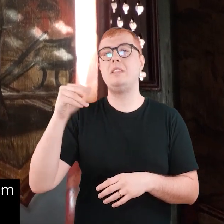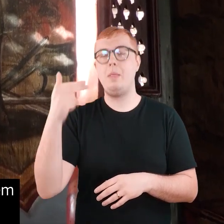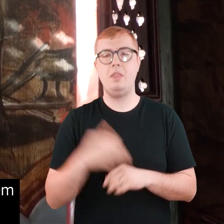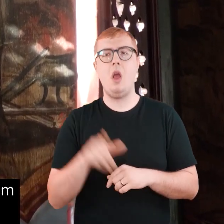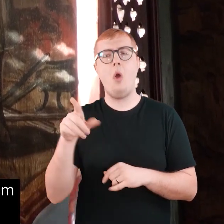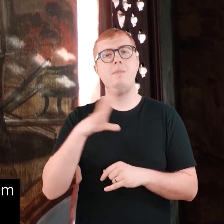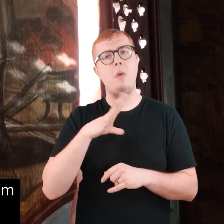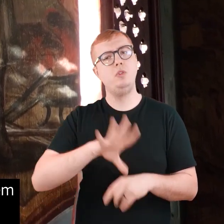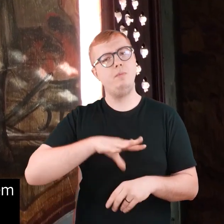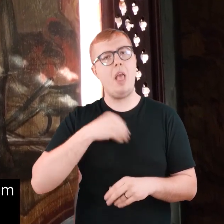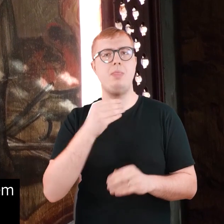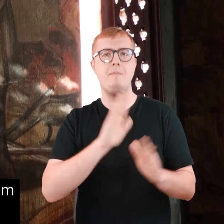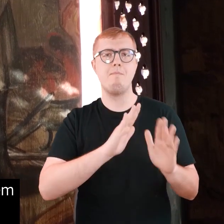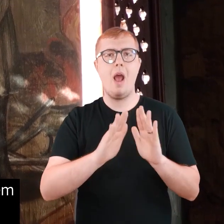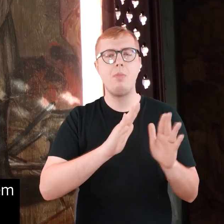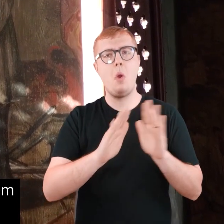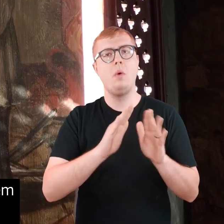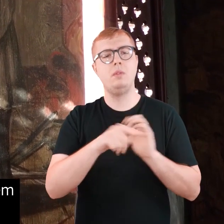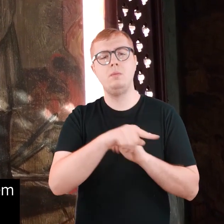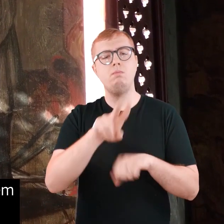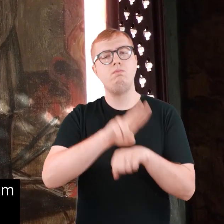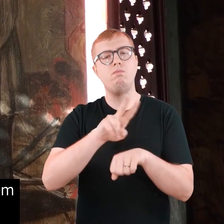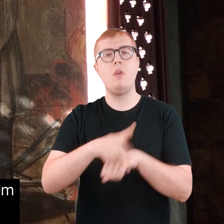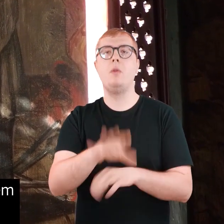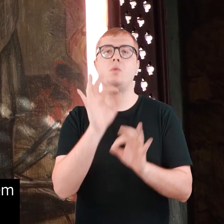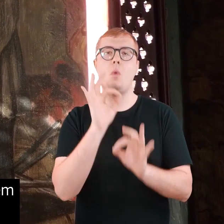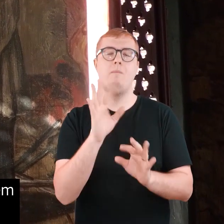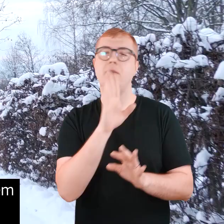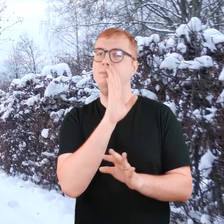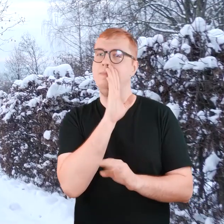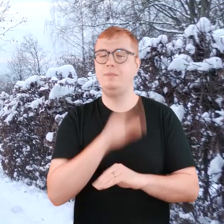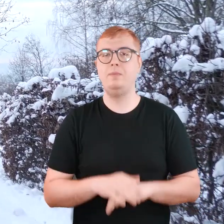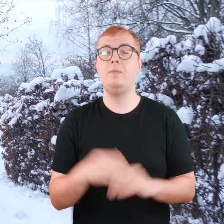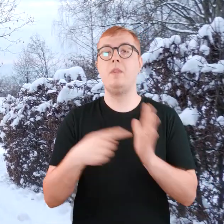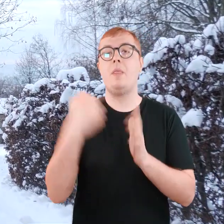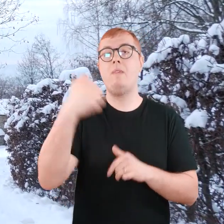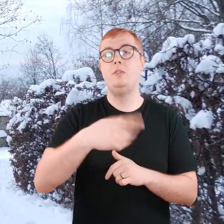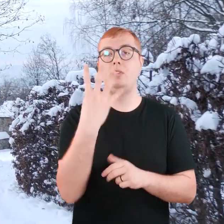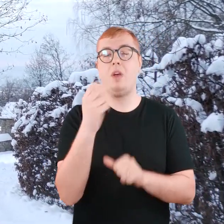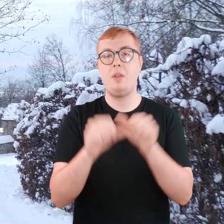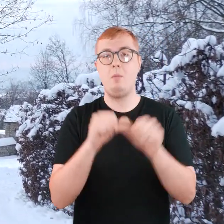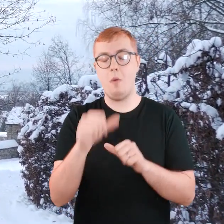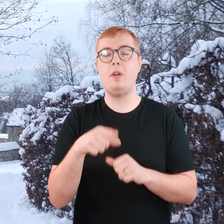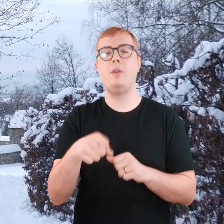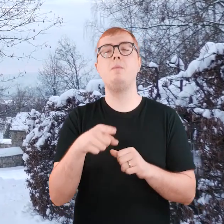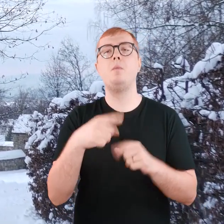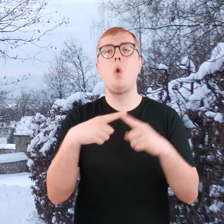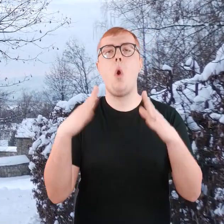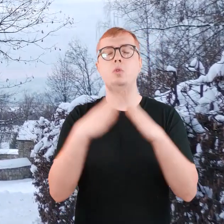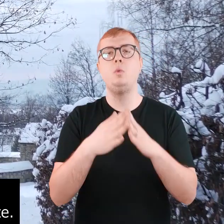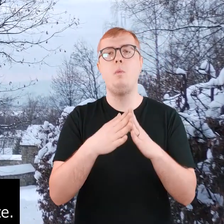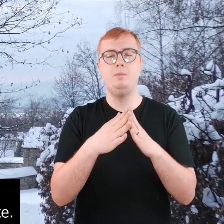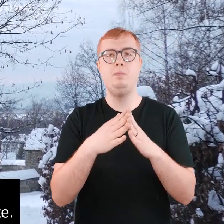który był patronem między innymi dobrej spowiedzi. W 2004 roku kościół został